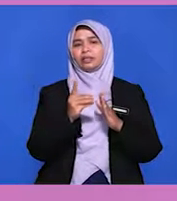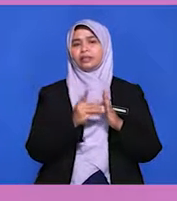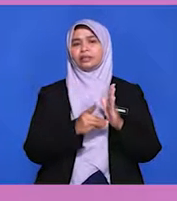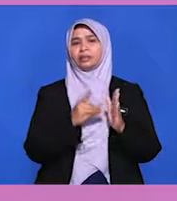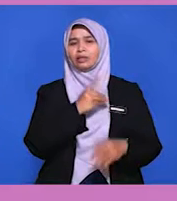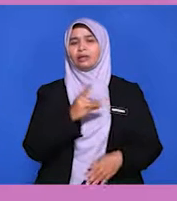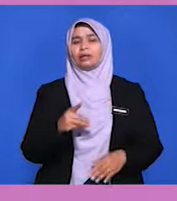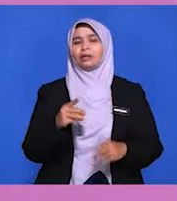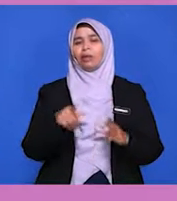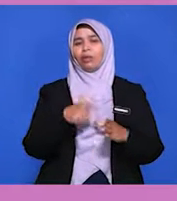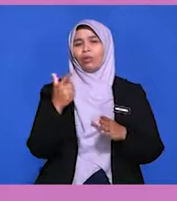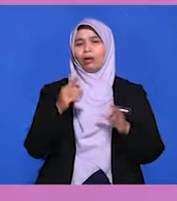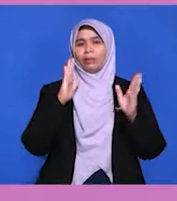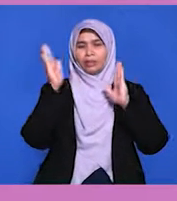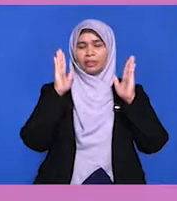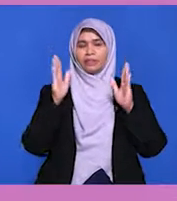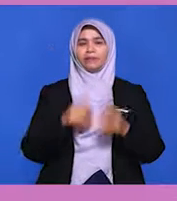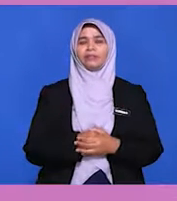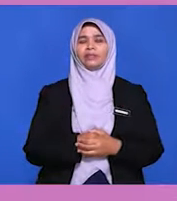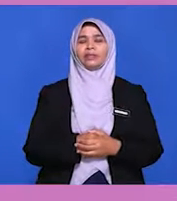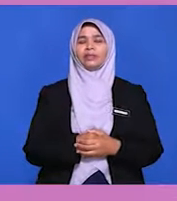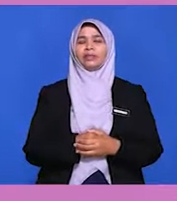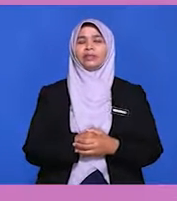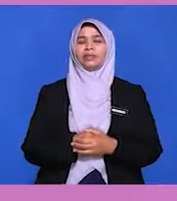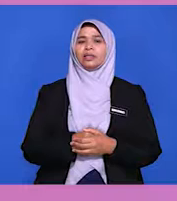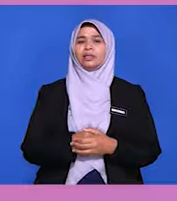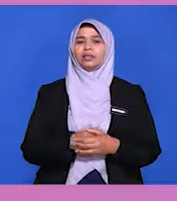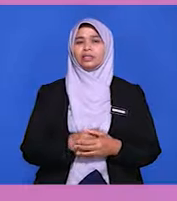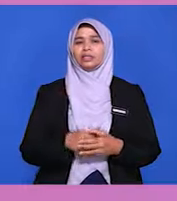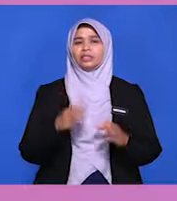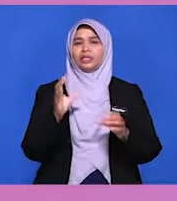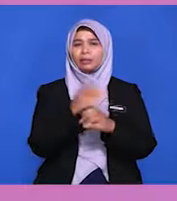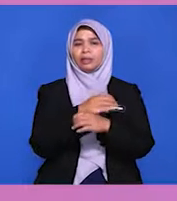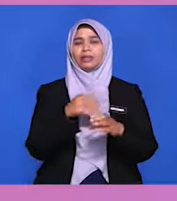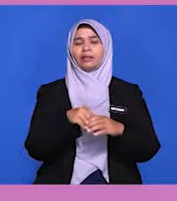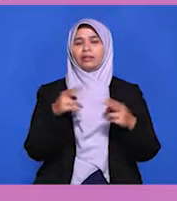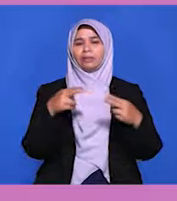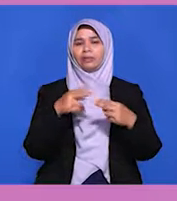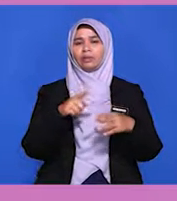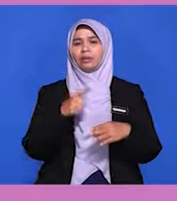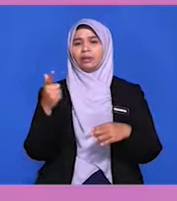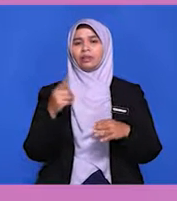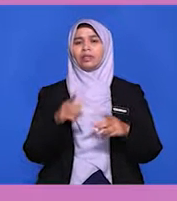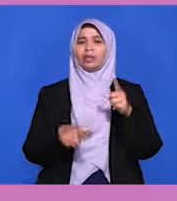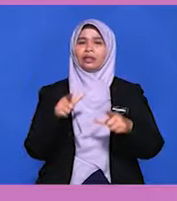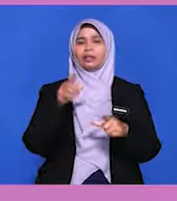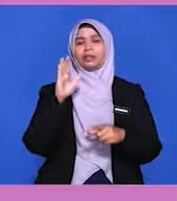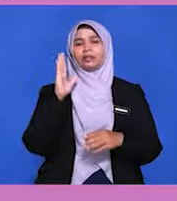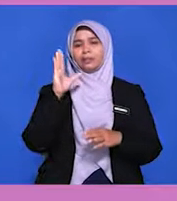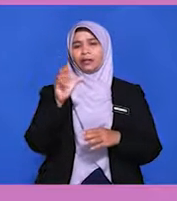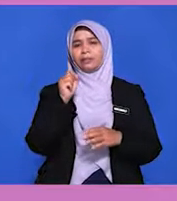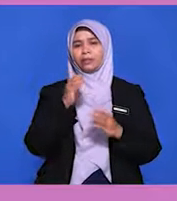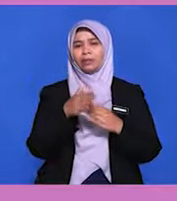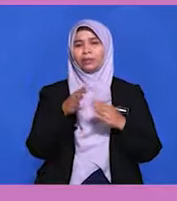luar Malaysia. Dan kelima, cabaran dalam hubungan luar serta langkah yang diambil oleh Malaysia bagi